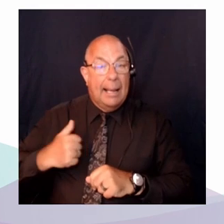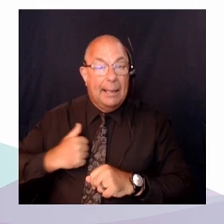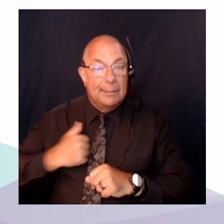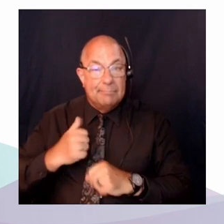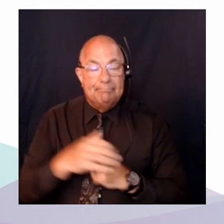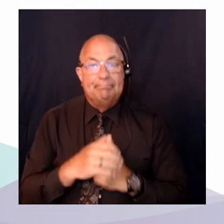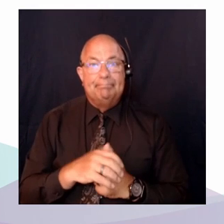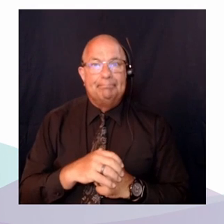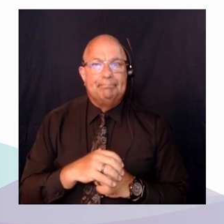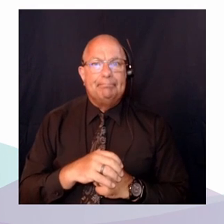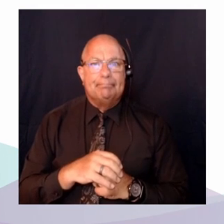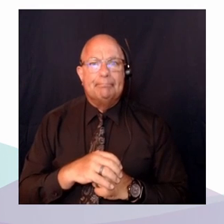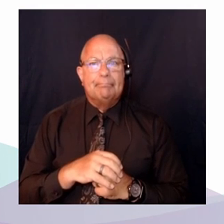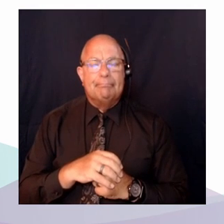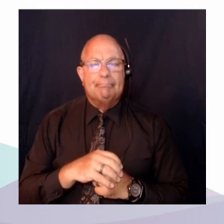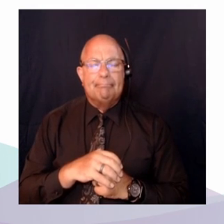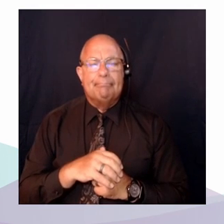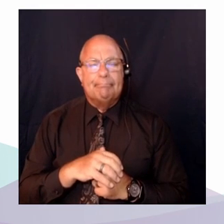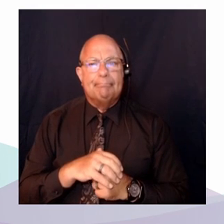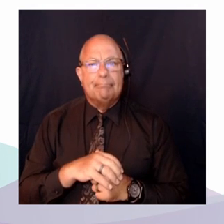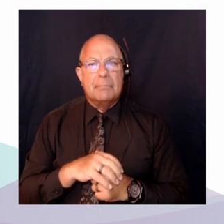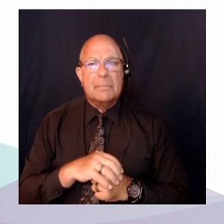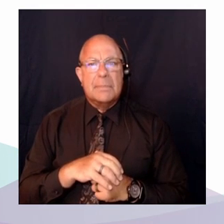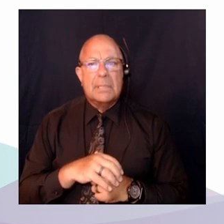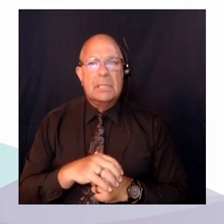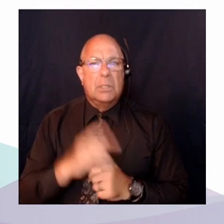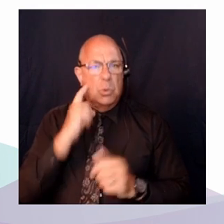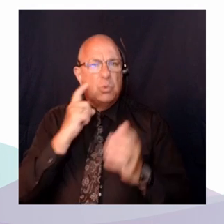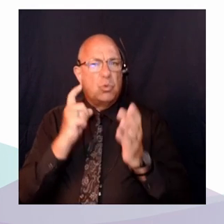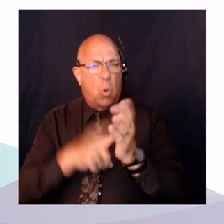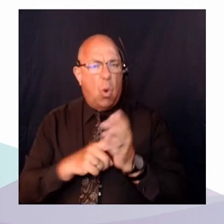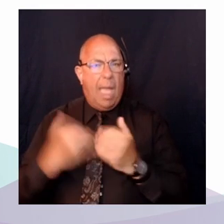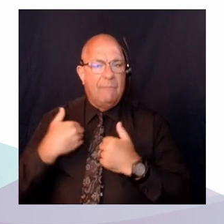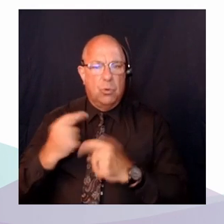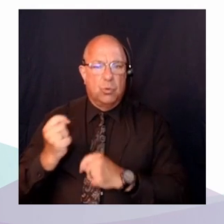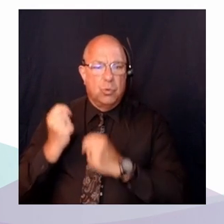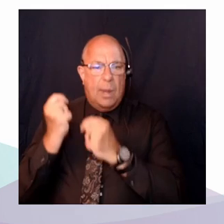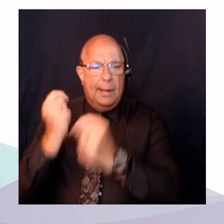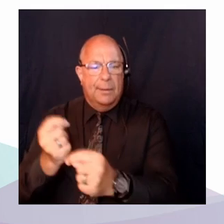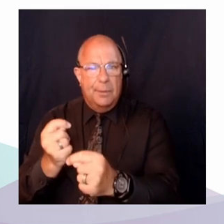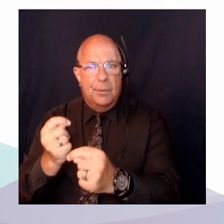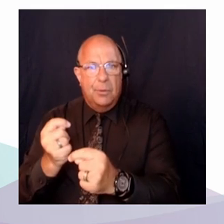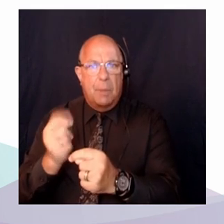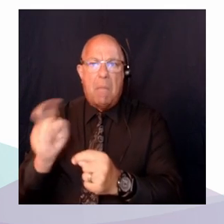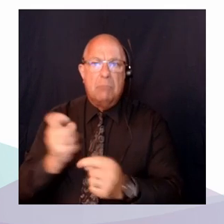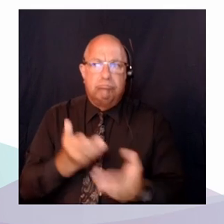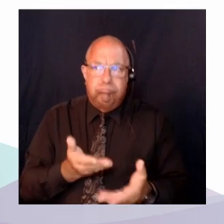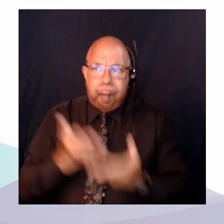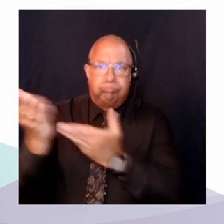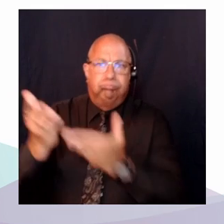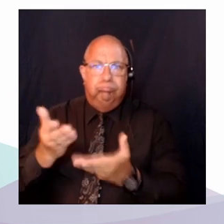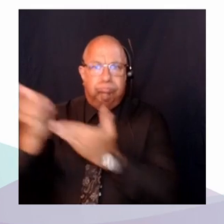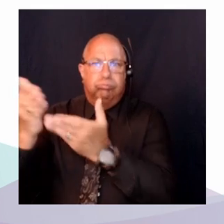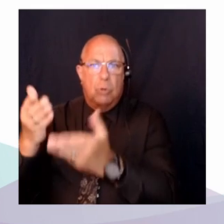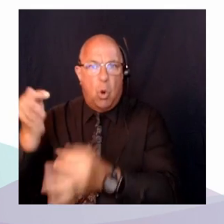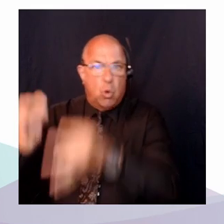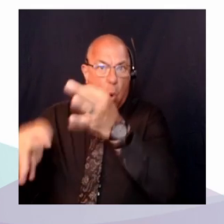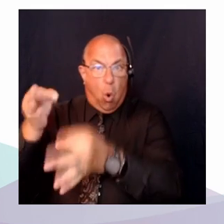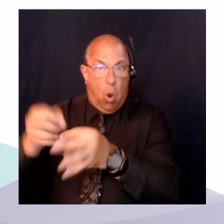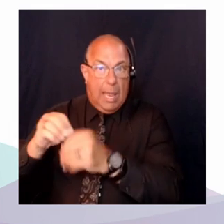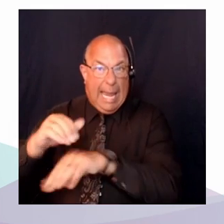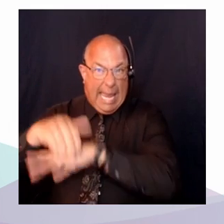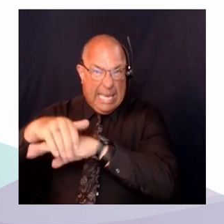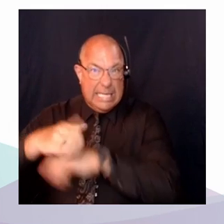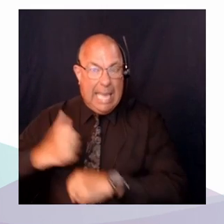de mobilisation des droits devant les tribunaux judiciaires, alors qu'au Québec, on sent chez les organisations non-gouvernementales